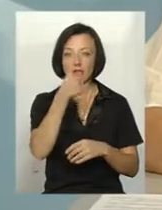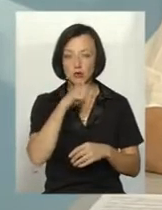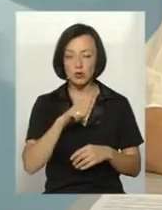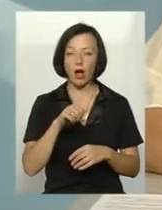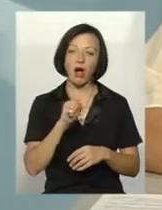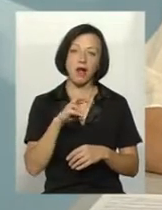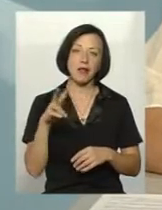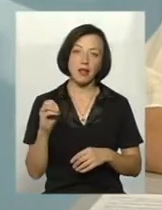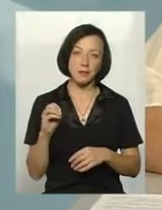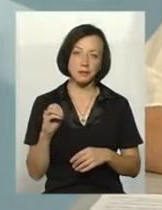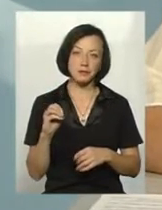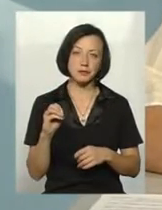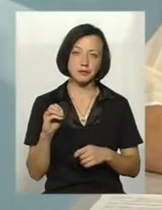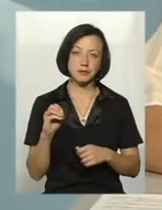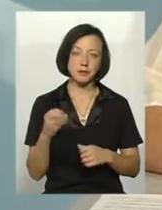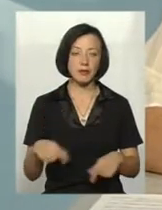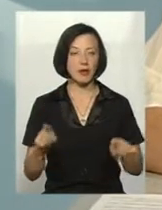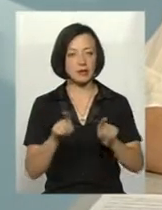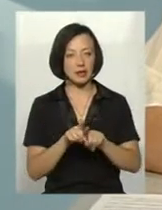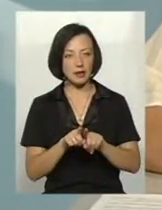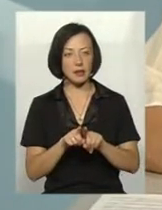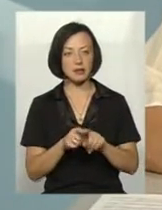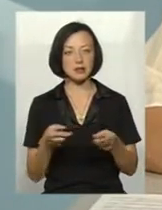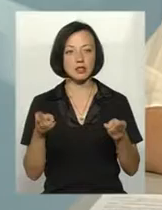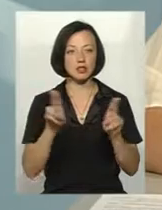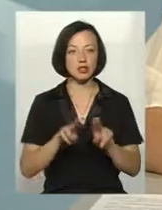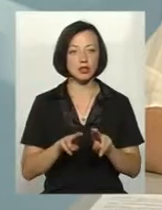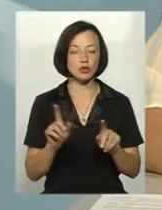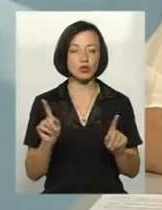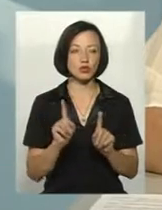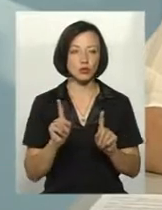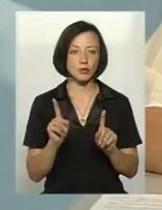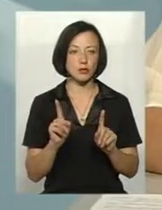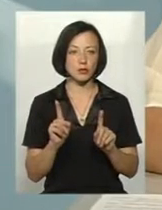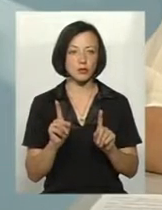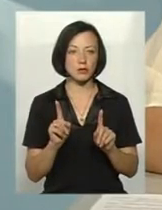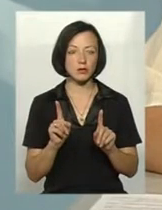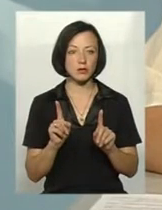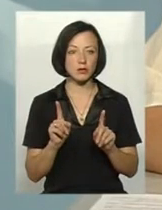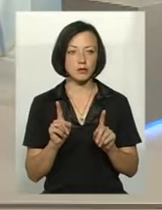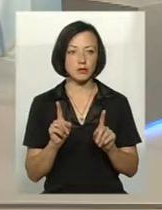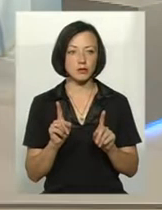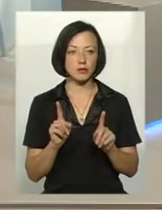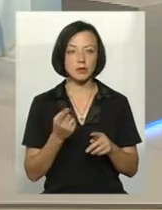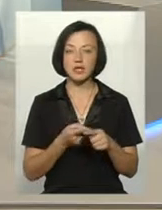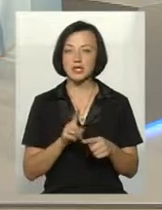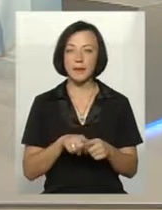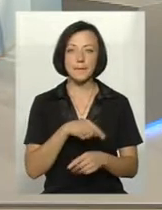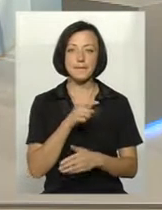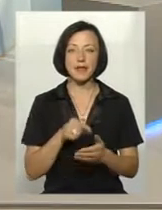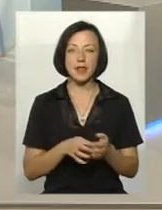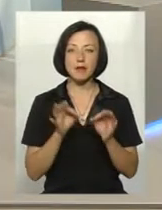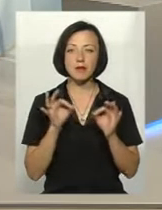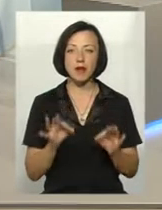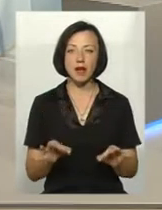але таких лишилося що ну це питання правильно бо